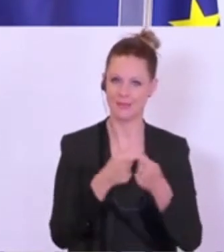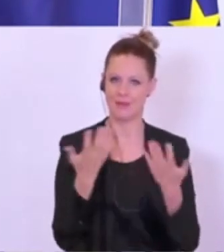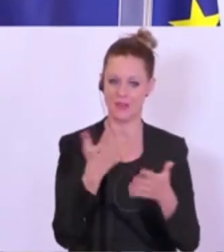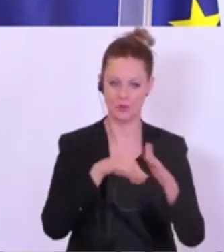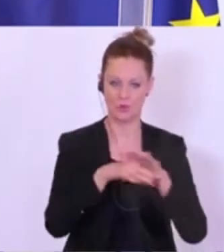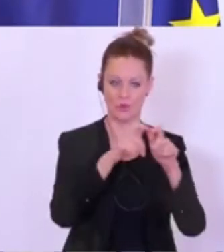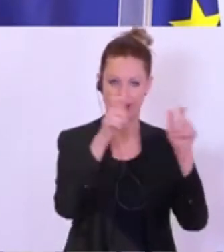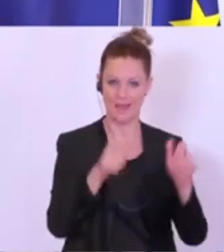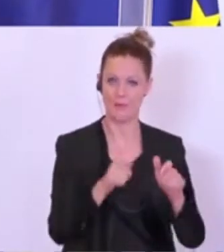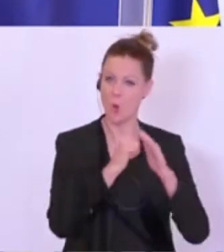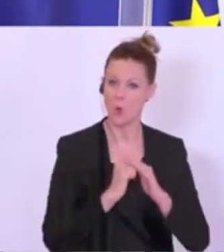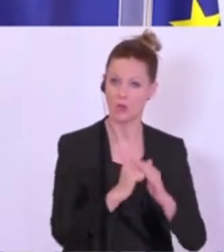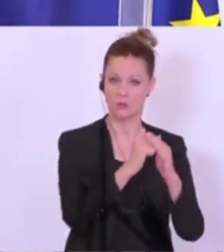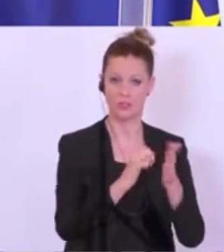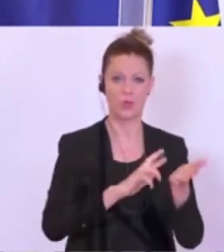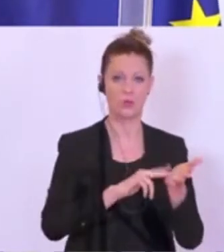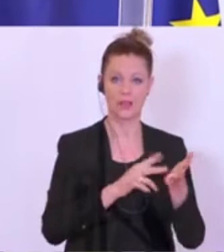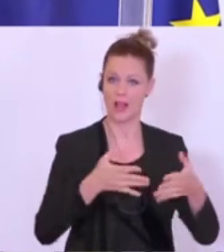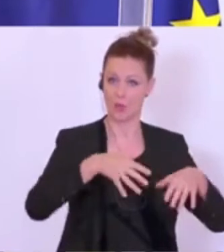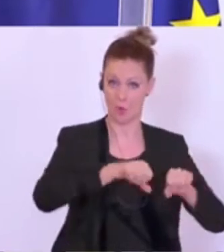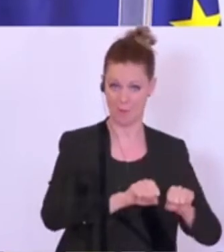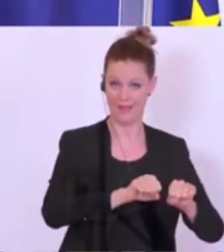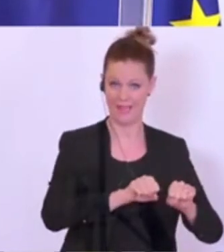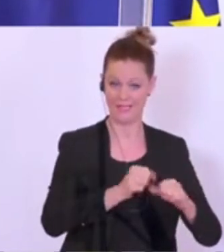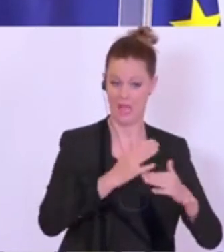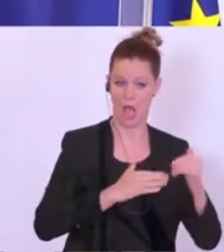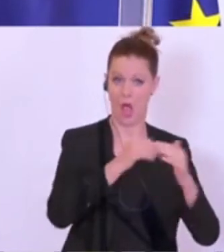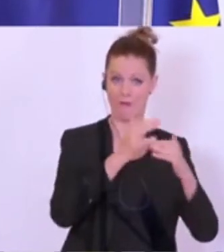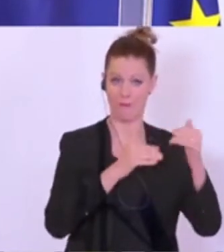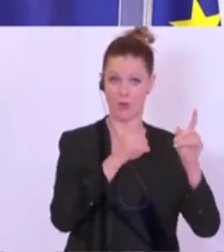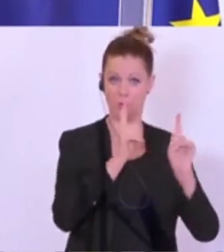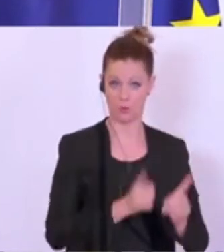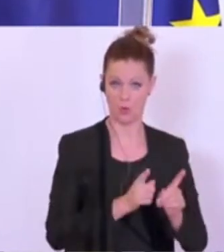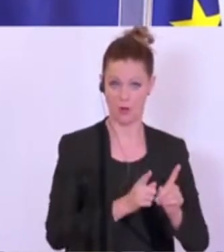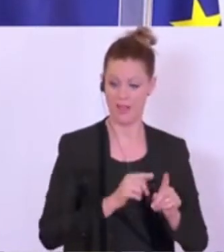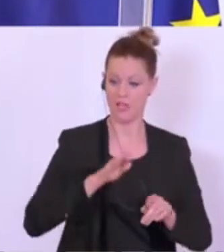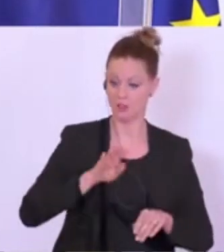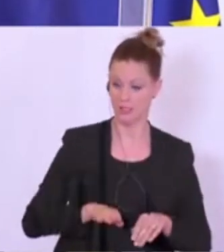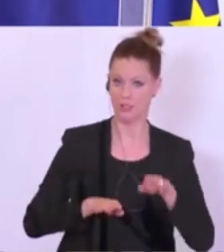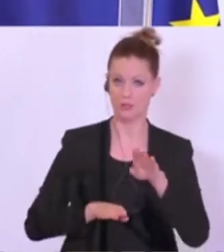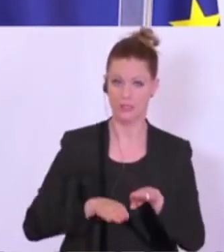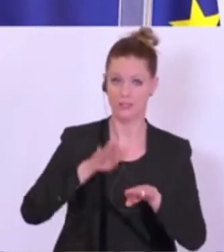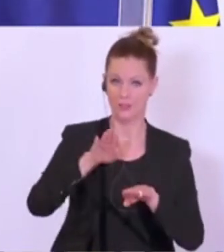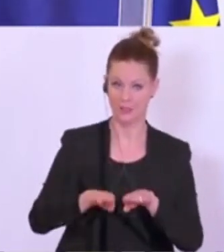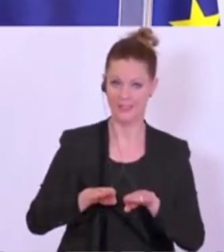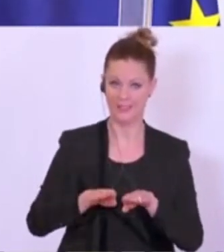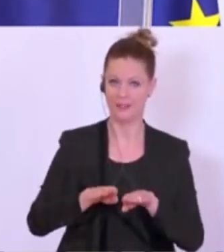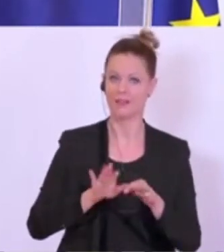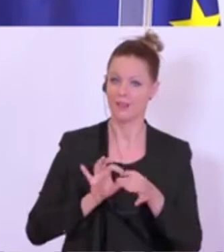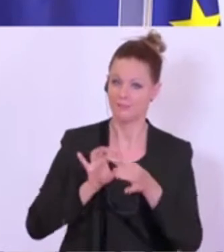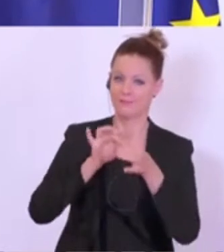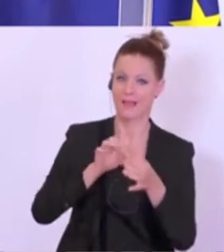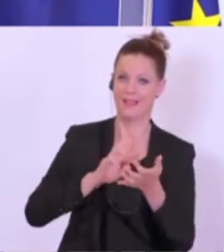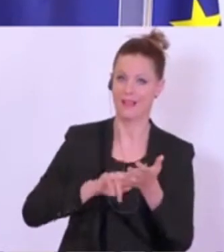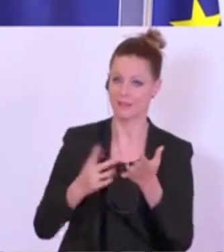dabei unterstützen, digitale Kompetenzen aufzubauen und Schritt für Schritt in Richtung Digitalisierung zu gehen.